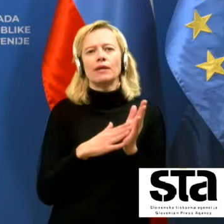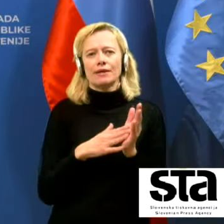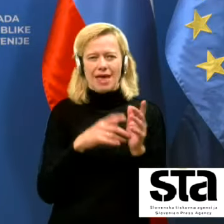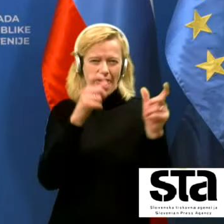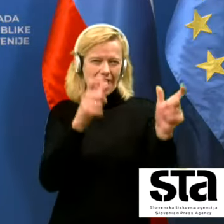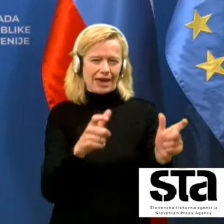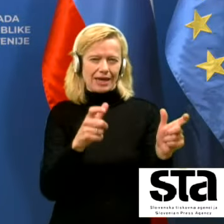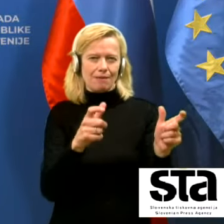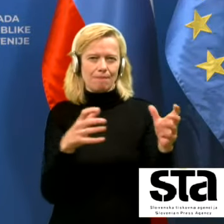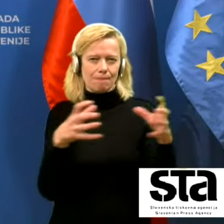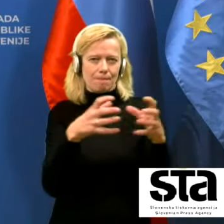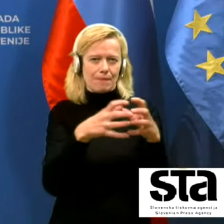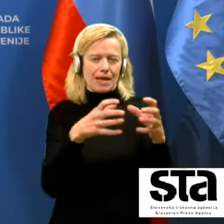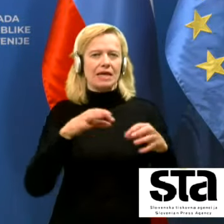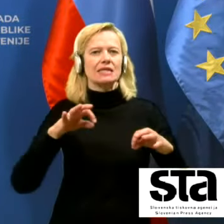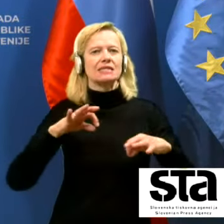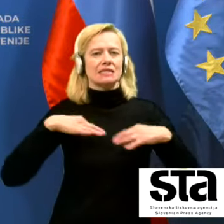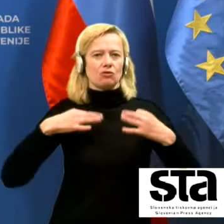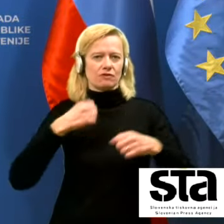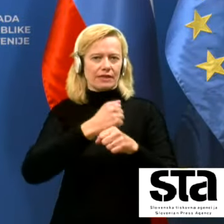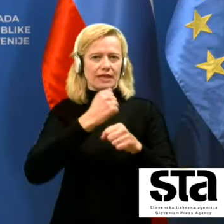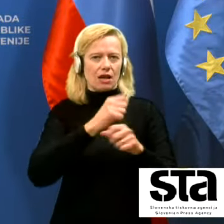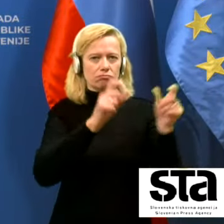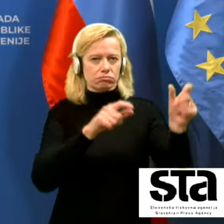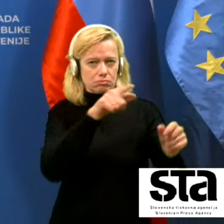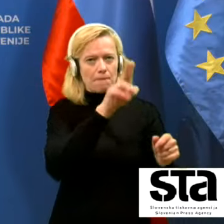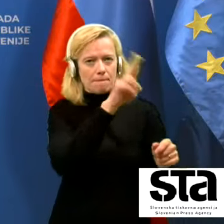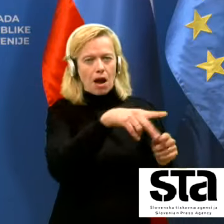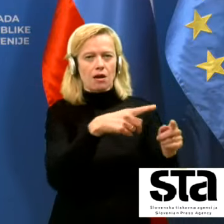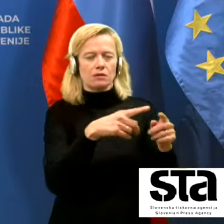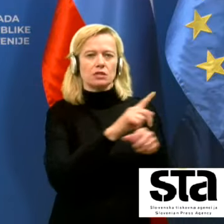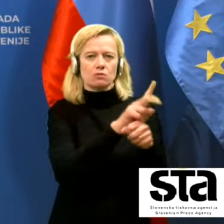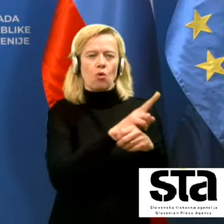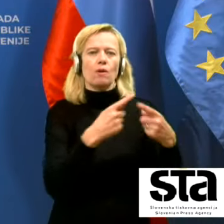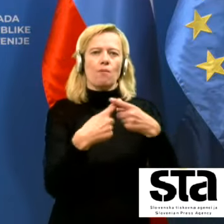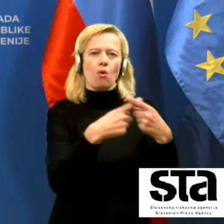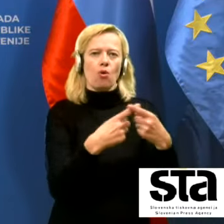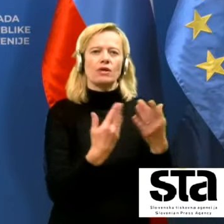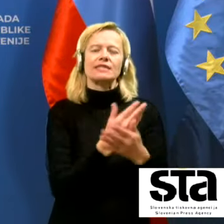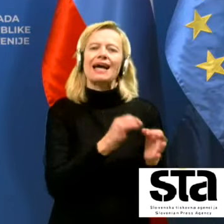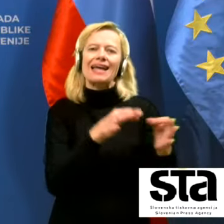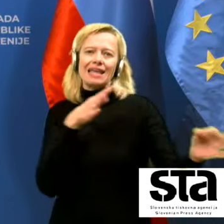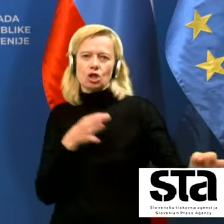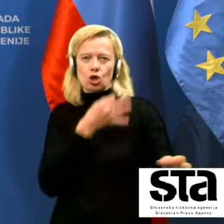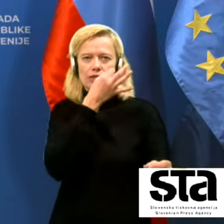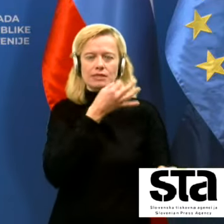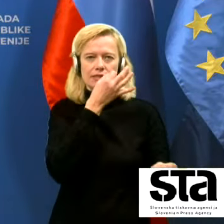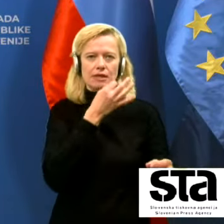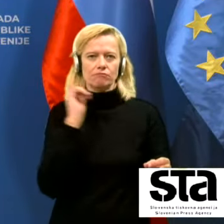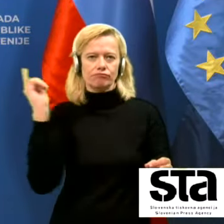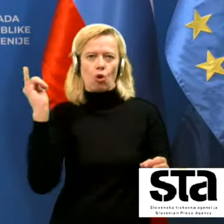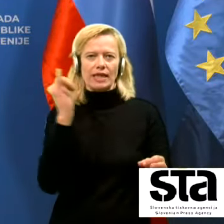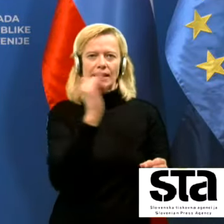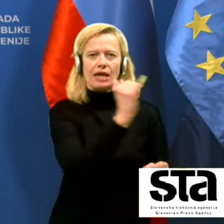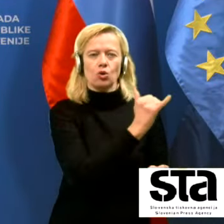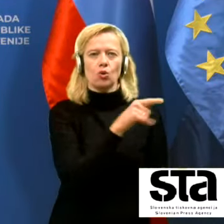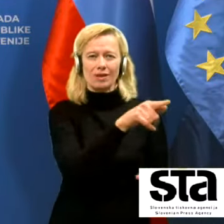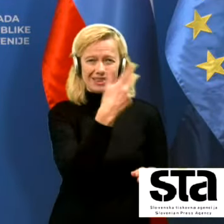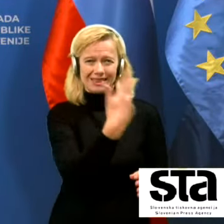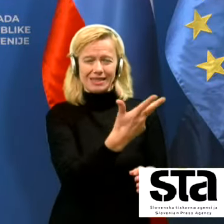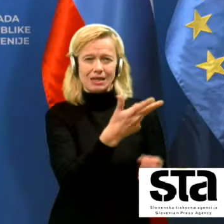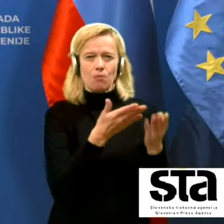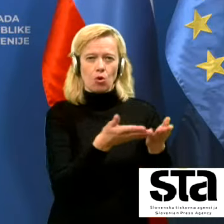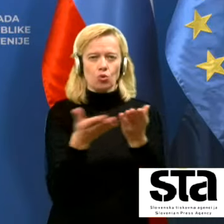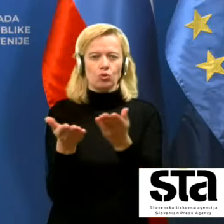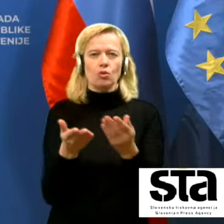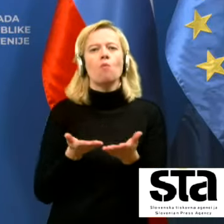zdravstvenih delavcev, ki izpolnjujejo pogoje za to hitro testiranje po terenu. Tih 30 ponudnikov je ponudlo